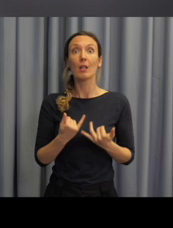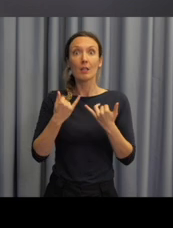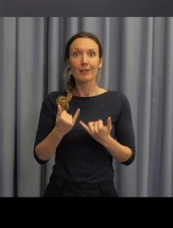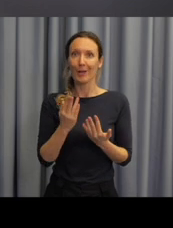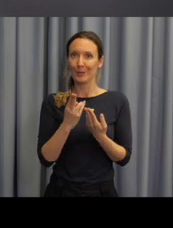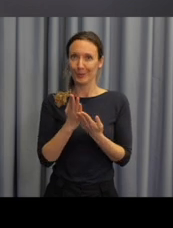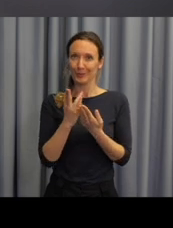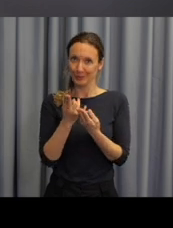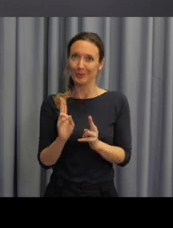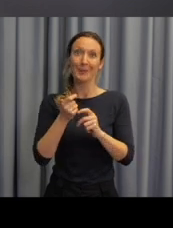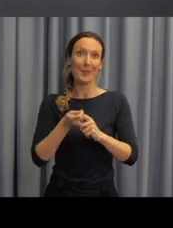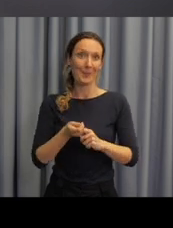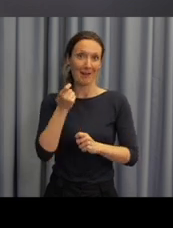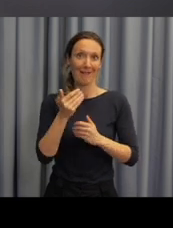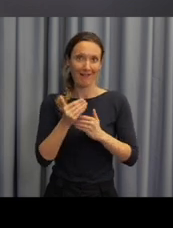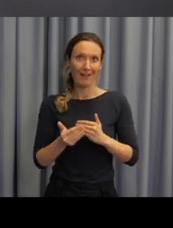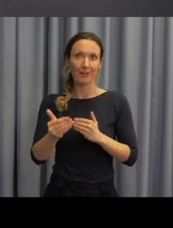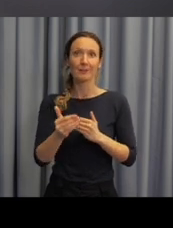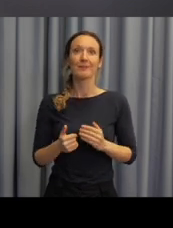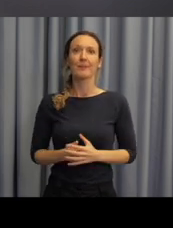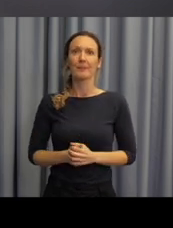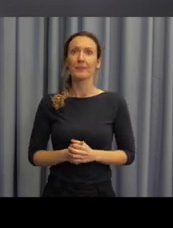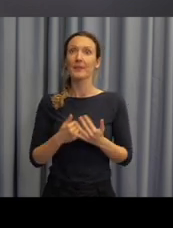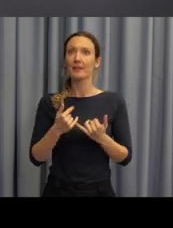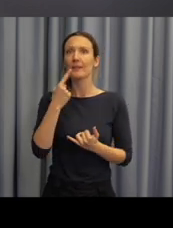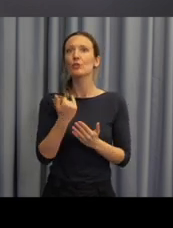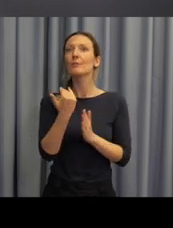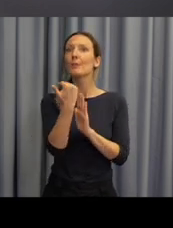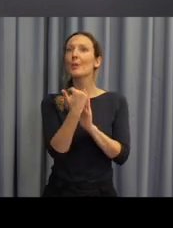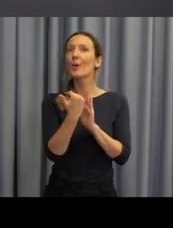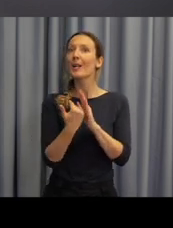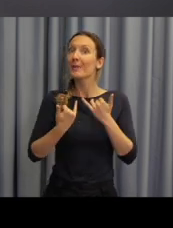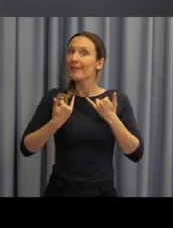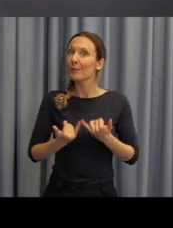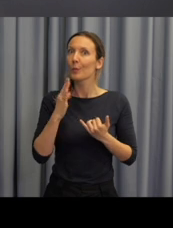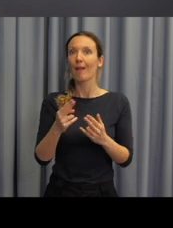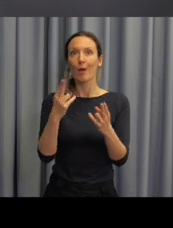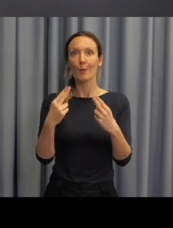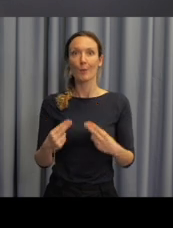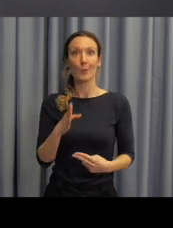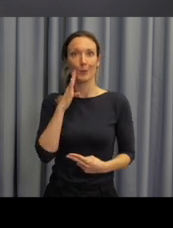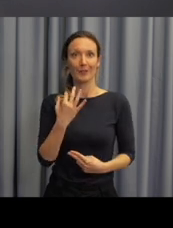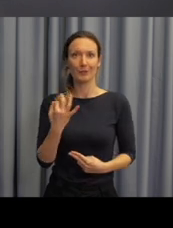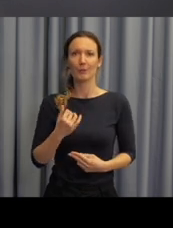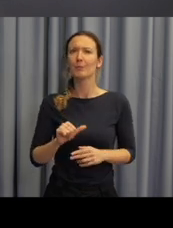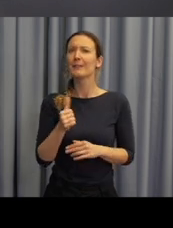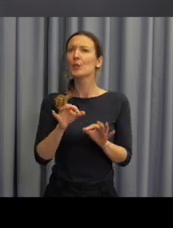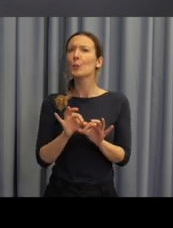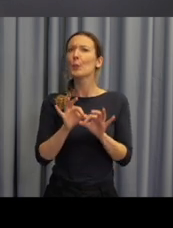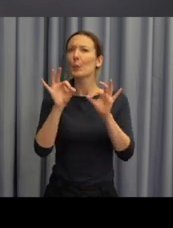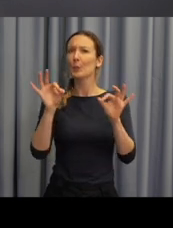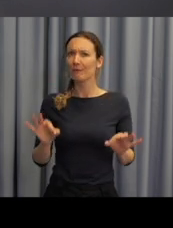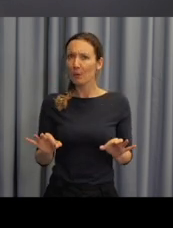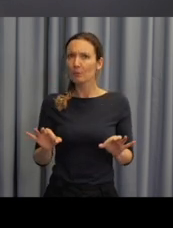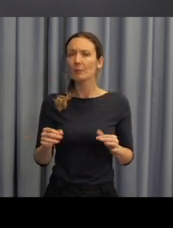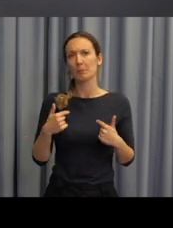zahájený a my společně už koukáme, sledujeme program, který nás bude společně čekat. Takže na úplný úvod si